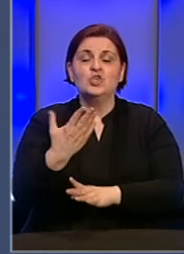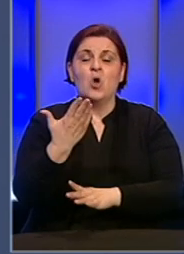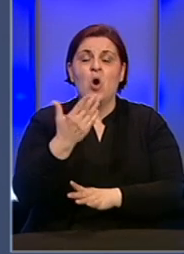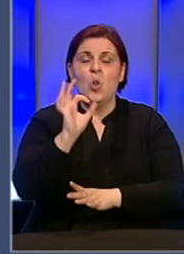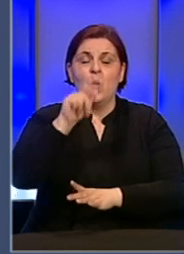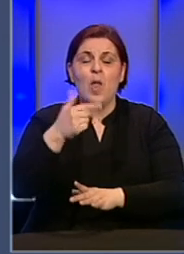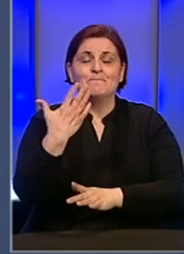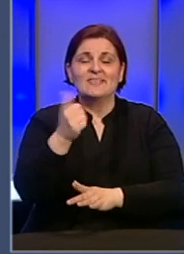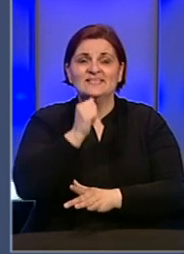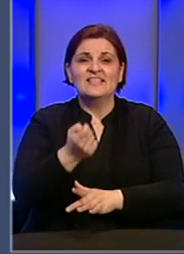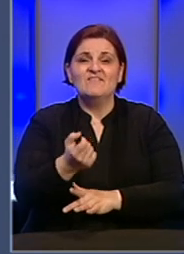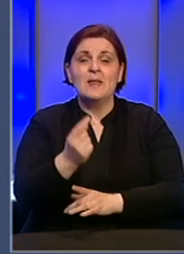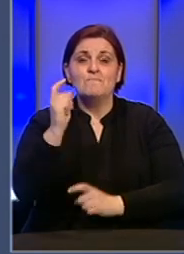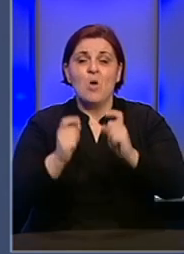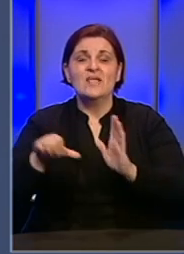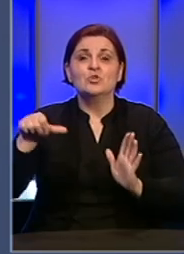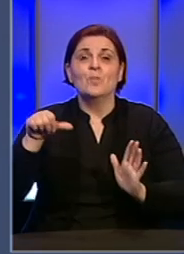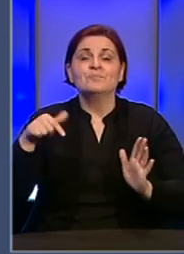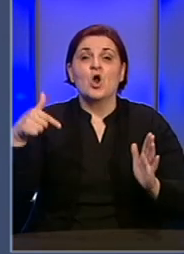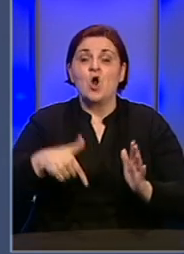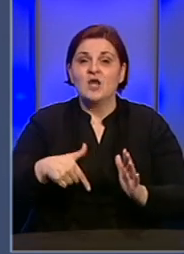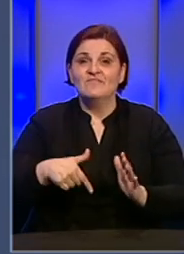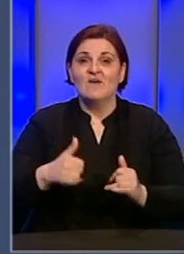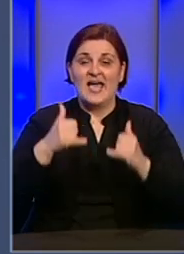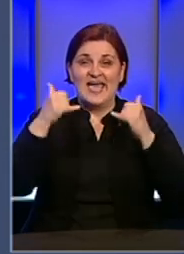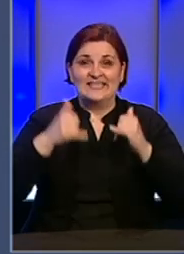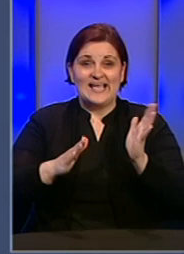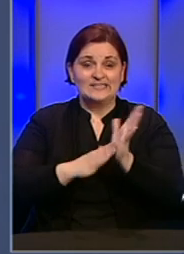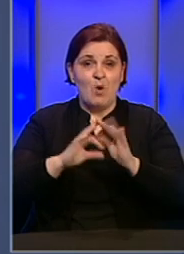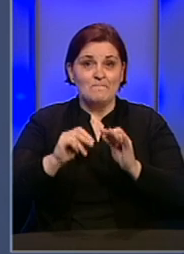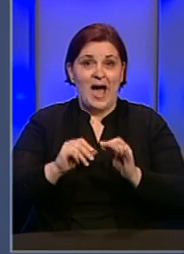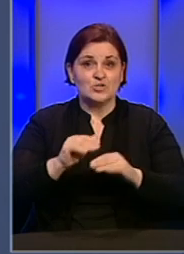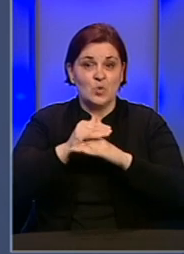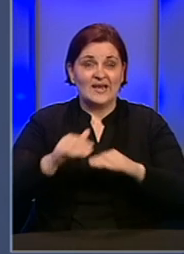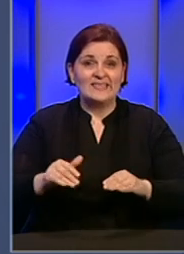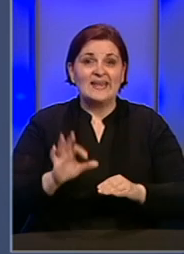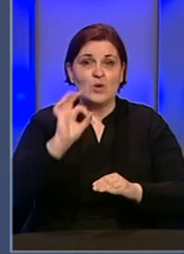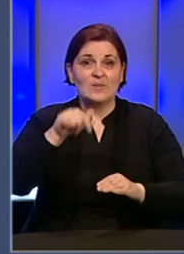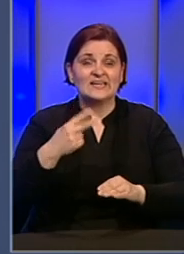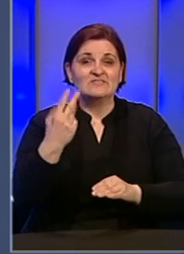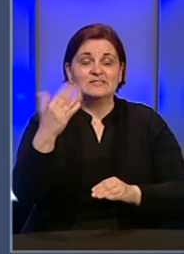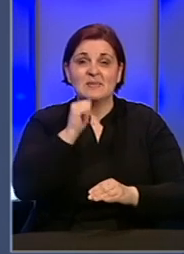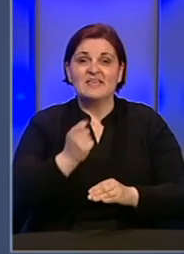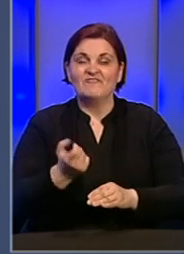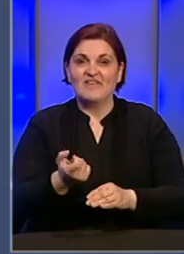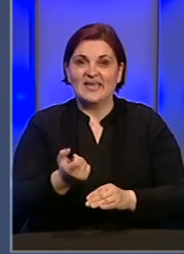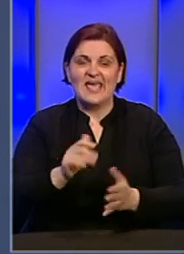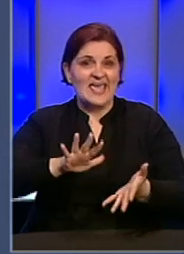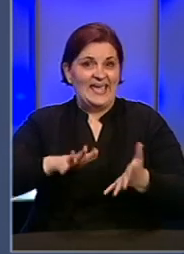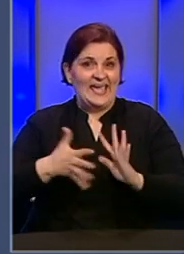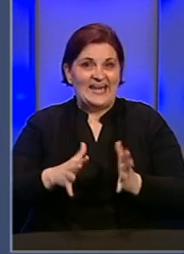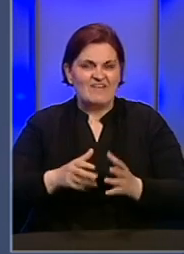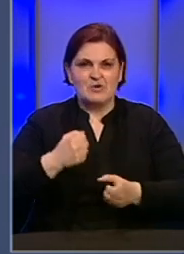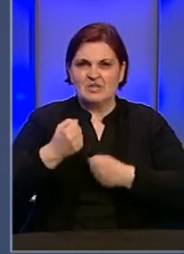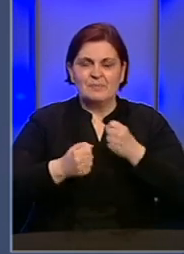feningi po litru goriva. Sada smo maržu ogrančili na 25. Najvjerovatnije ćemo